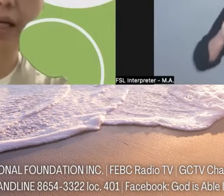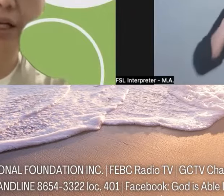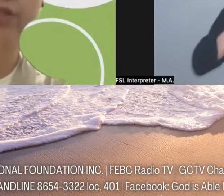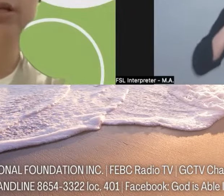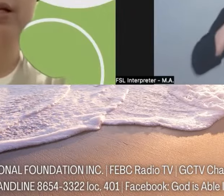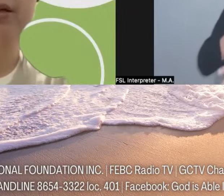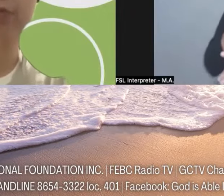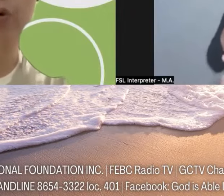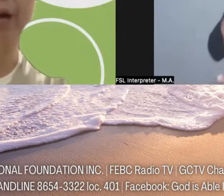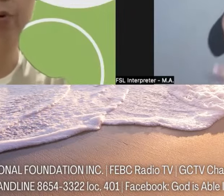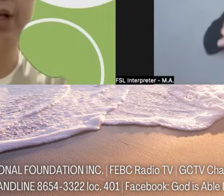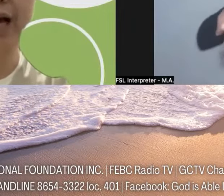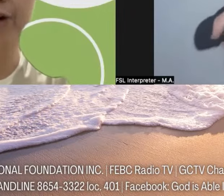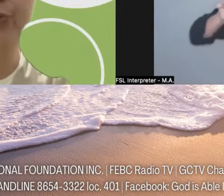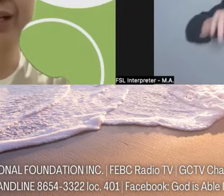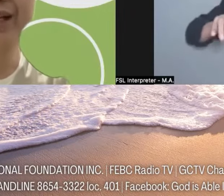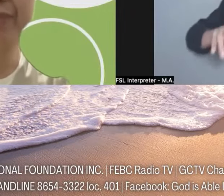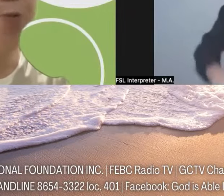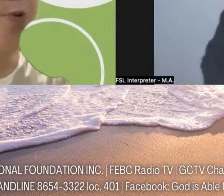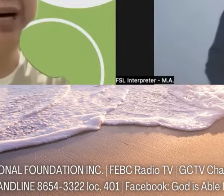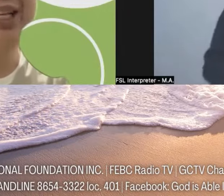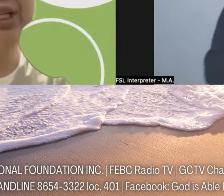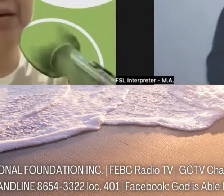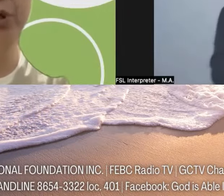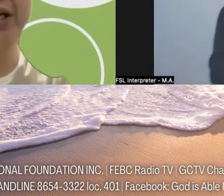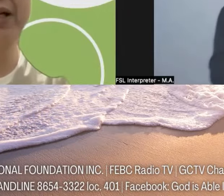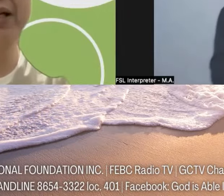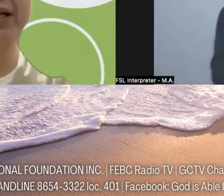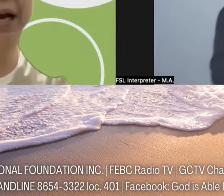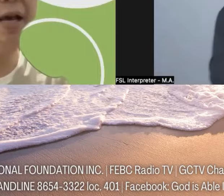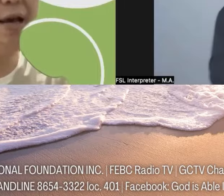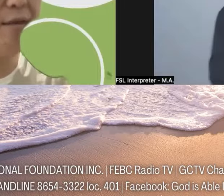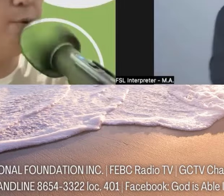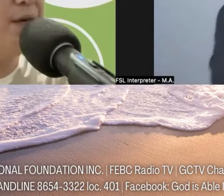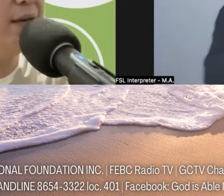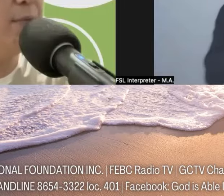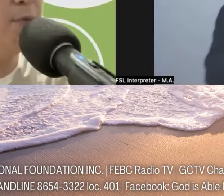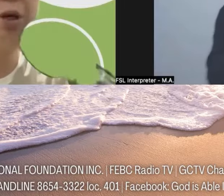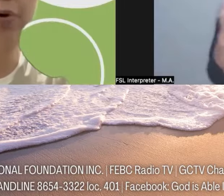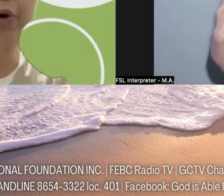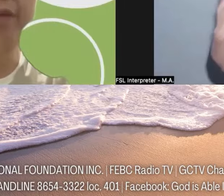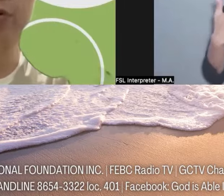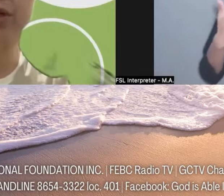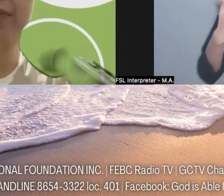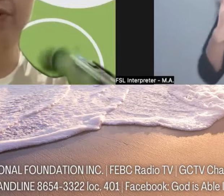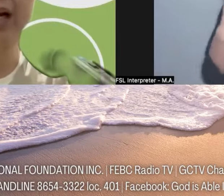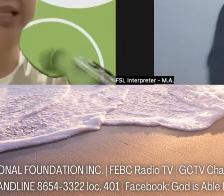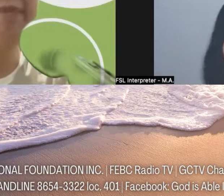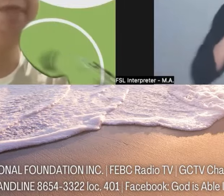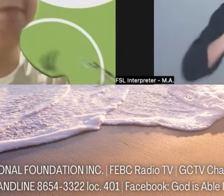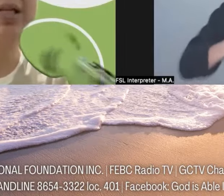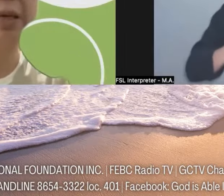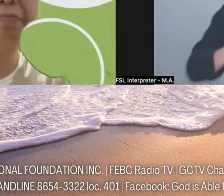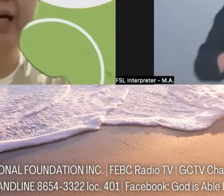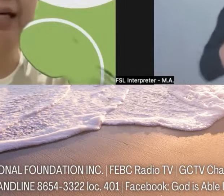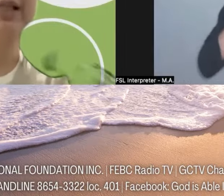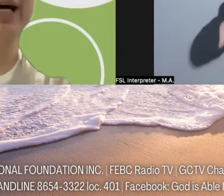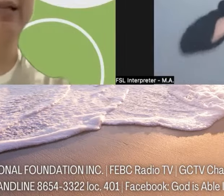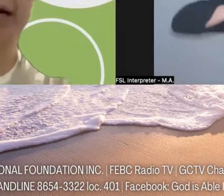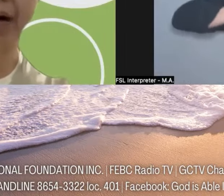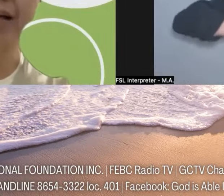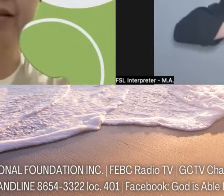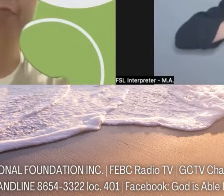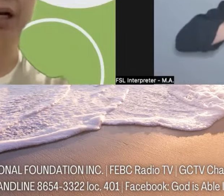illnesses sa buhay po ng tao. Pero po God is able. Nakikita ho natin po sa buhay po niya po ang kanyang pagsamba,